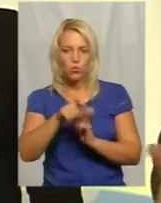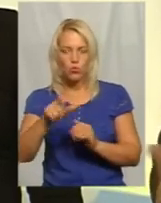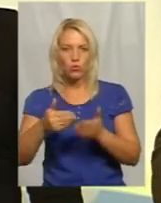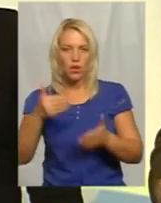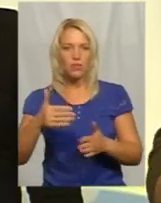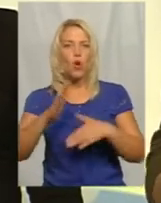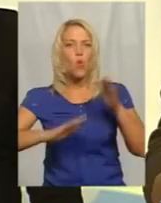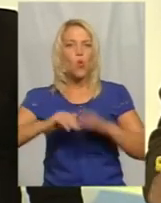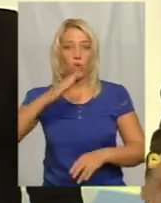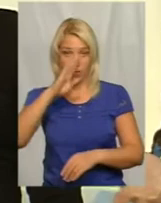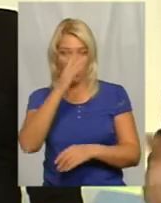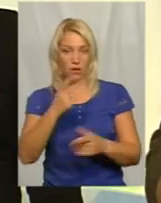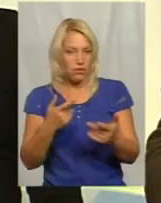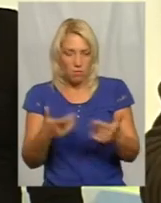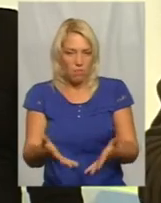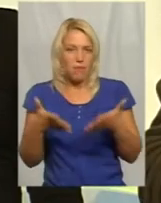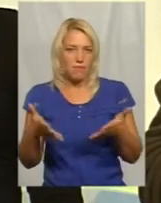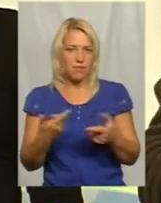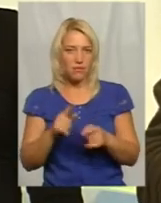Тому все вот эти вот...